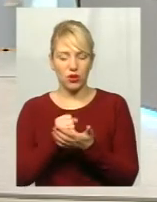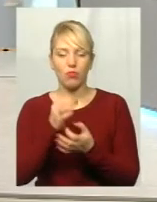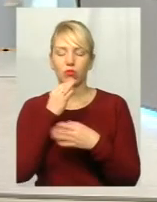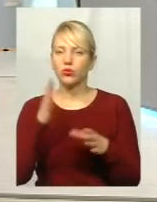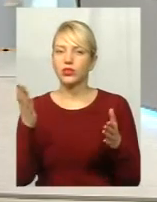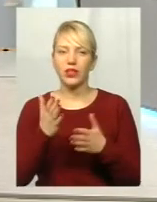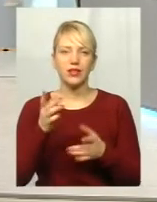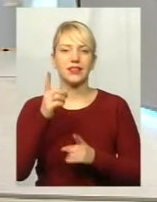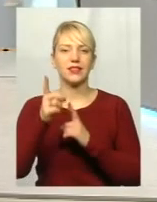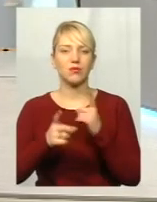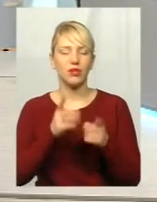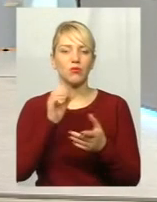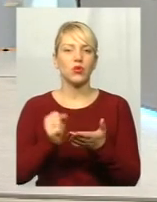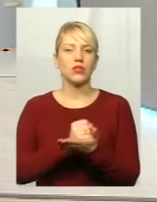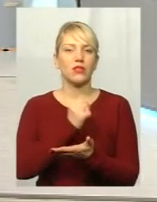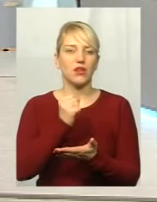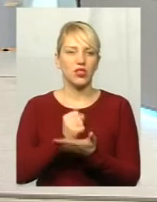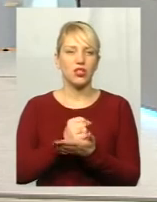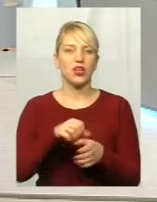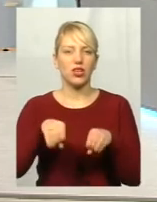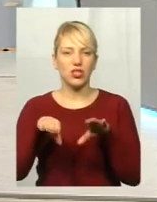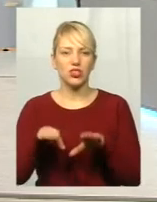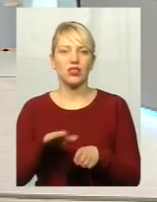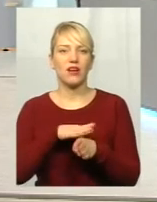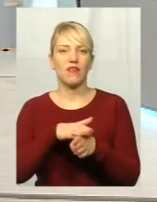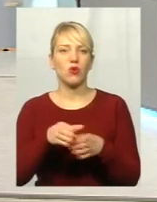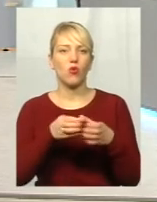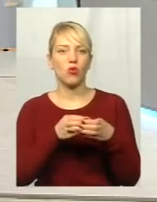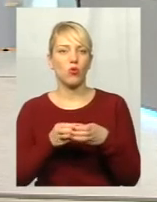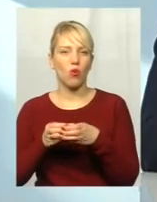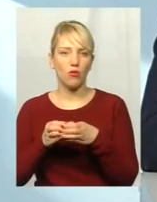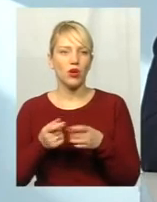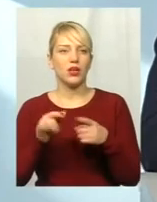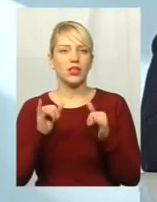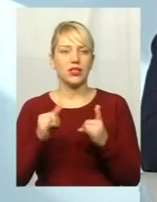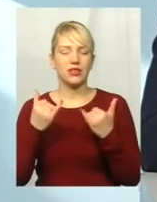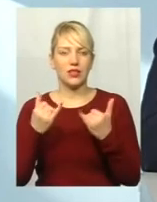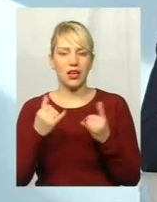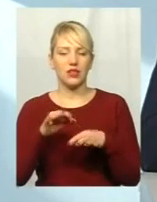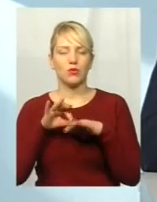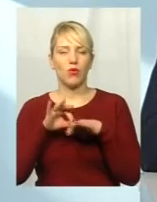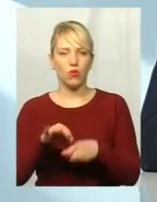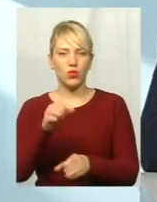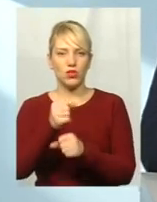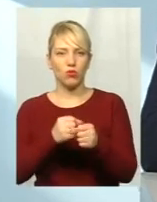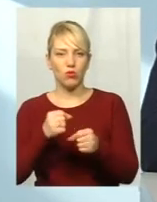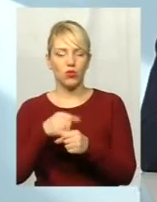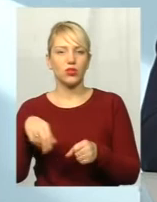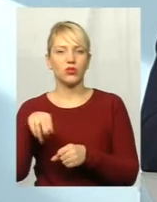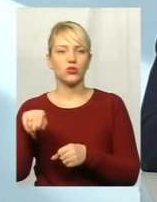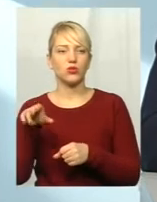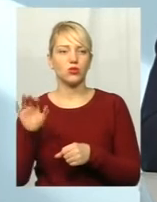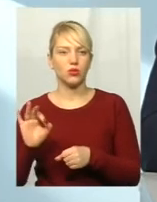нас затверджуються, рішенням виконавчого комітету, як організатором перевезень. Зараз проходить робота щодо